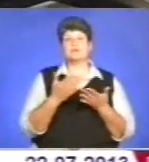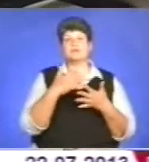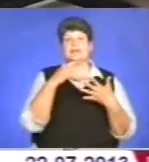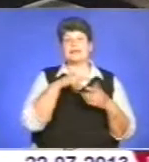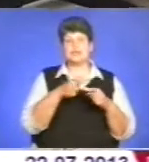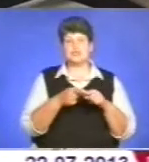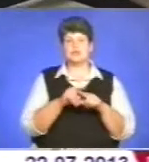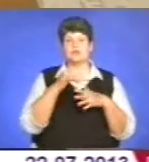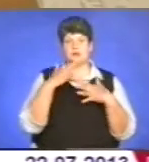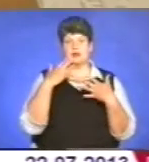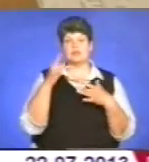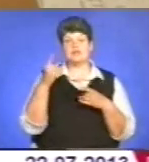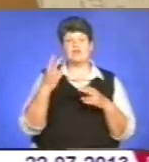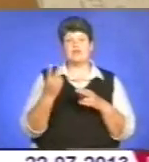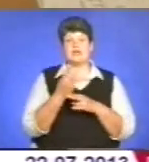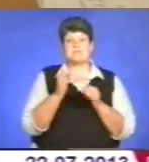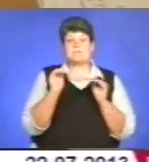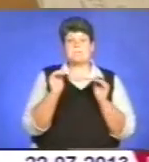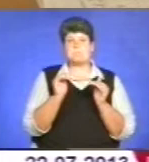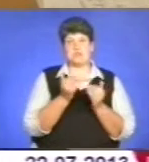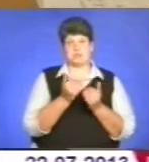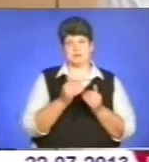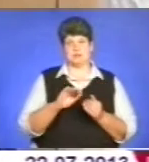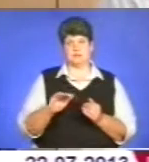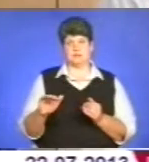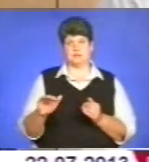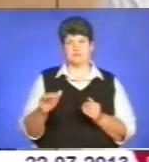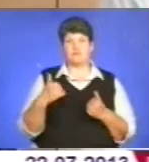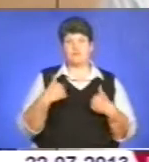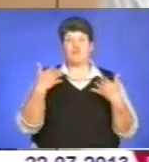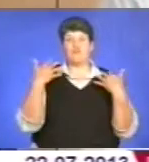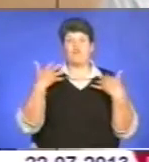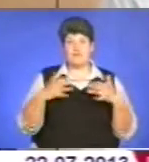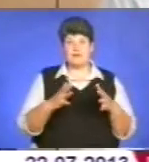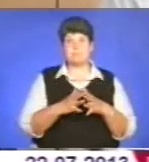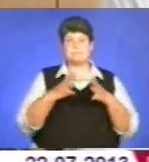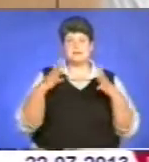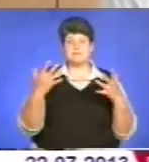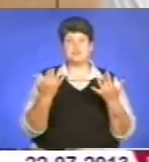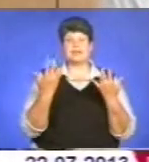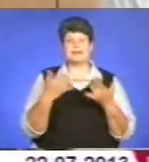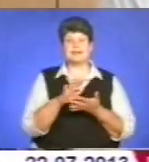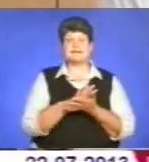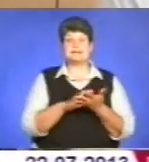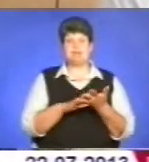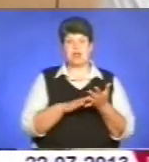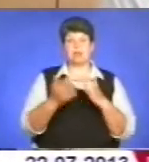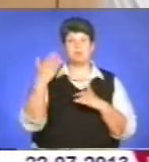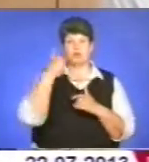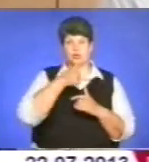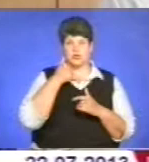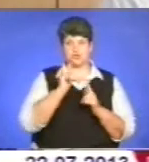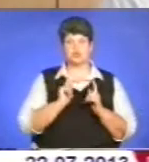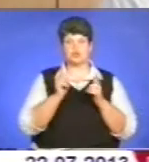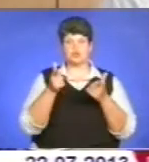абітурієнтів тут удвічі менше, ніж на гуманітарний фах. Ми вже перебільшили кількість заяв минулорічної вступної компанії. На